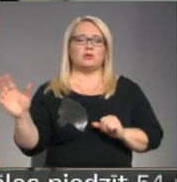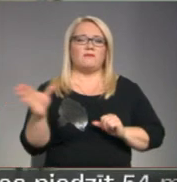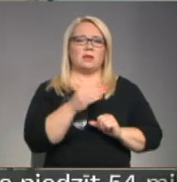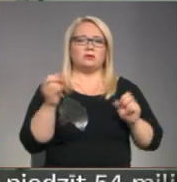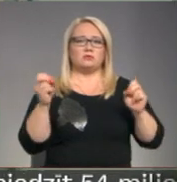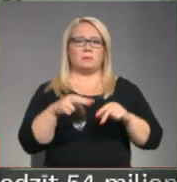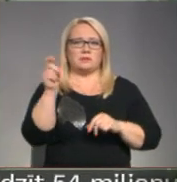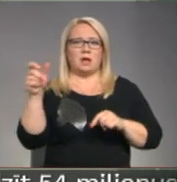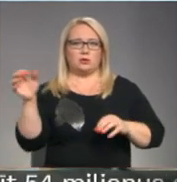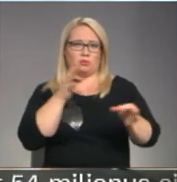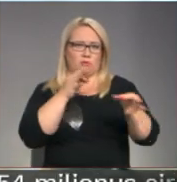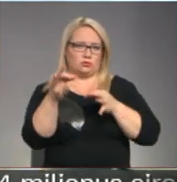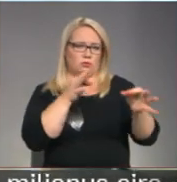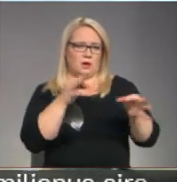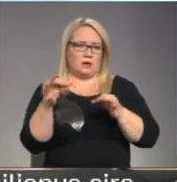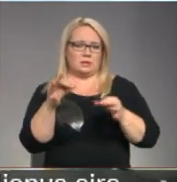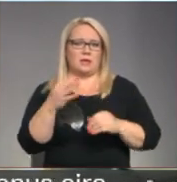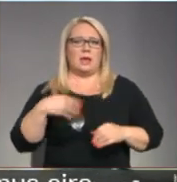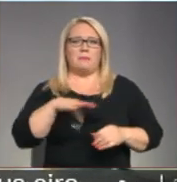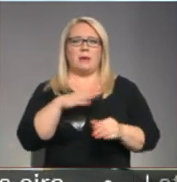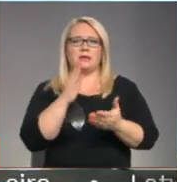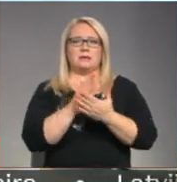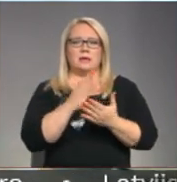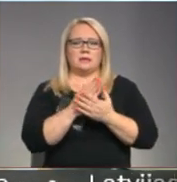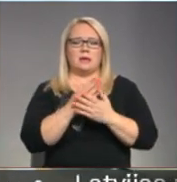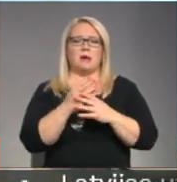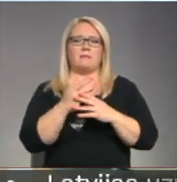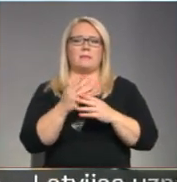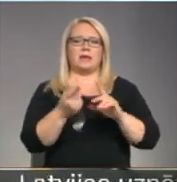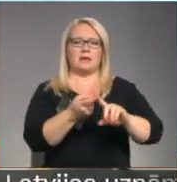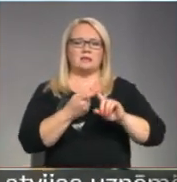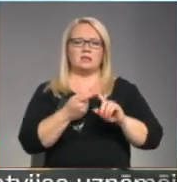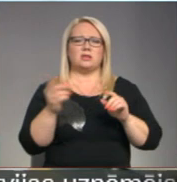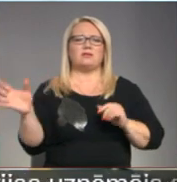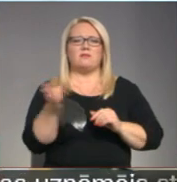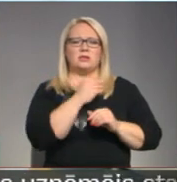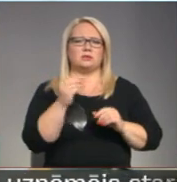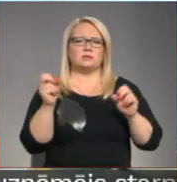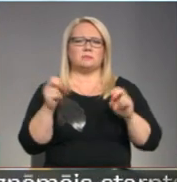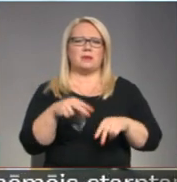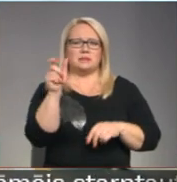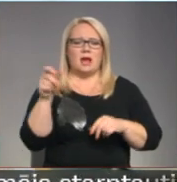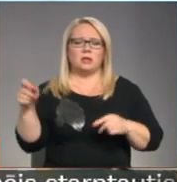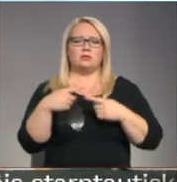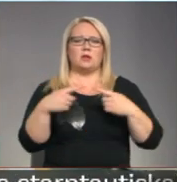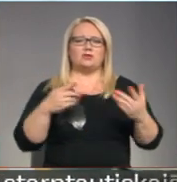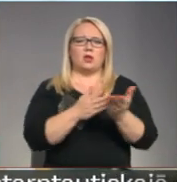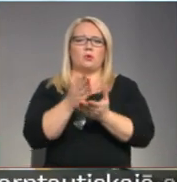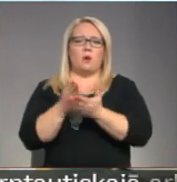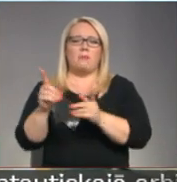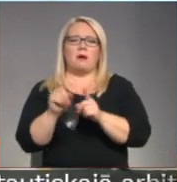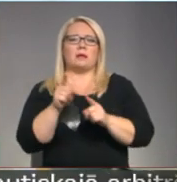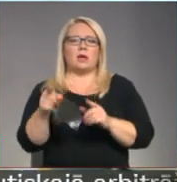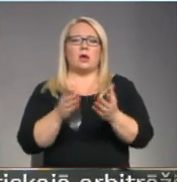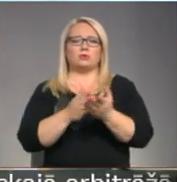speciālistu konsultācijas. Mēs esam iestaisījuši tiešām visu speciālistu, dažādās jomās, arī tās jomas, kur